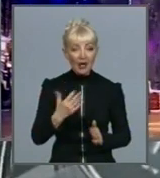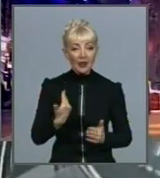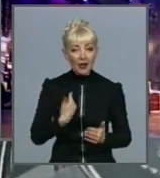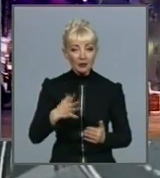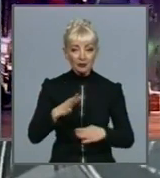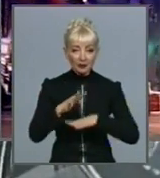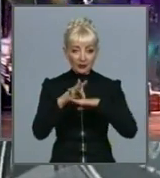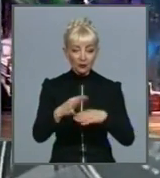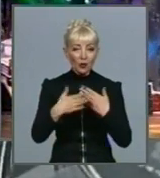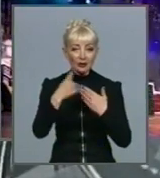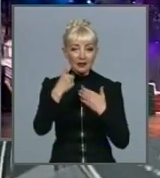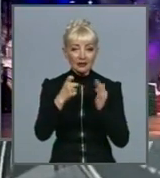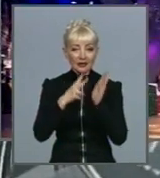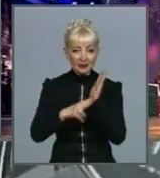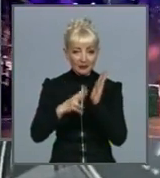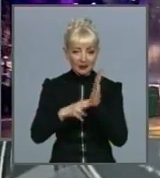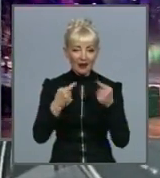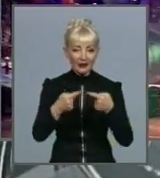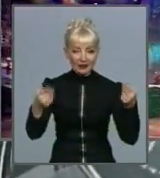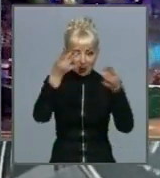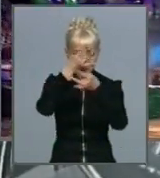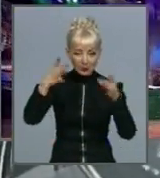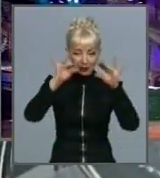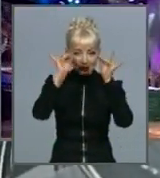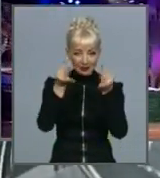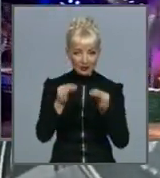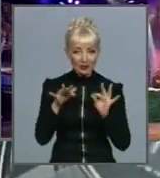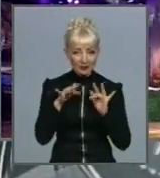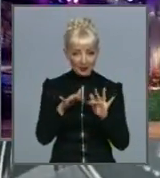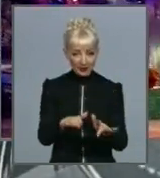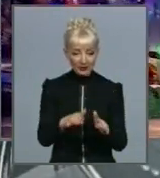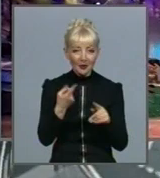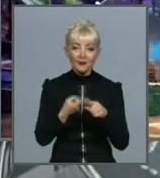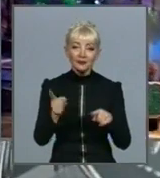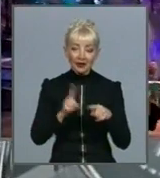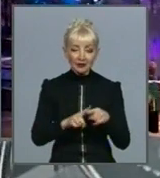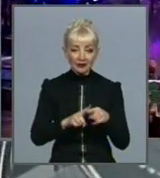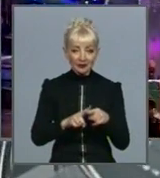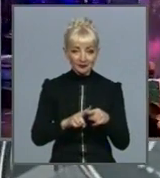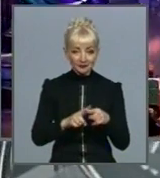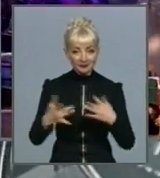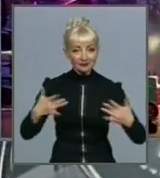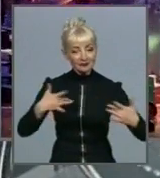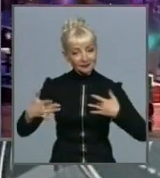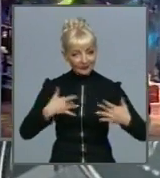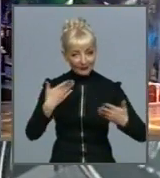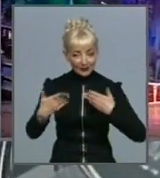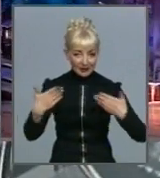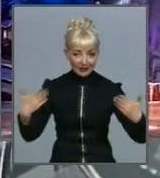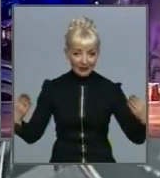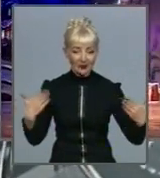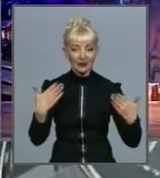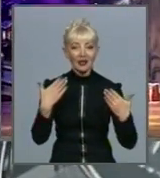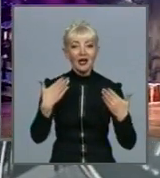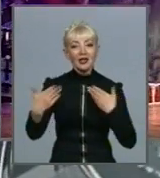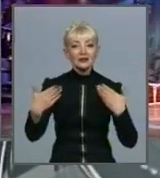різноманітних культурно-мистецьких закладів. Це театралізовані вистави, вистави для дітей, вистави